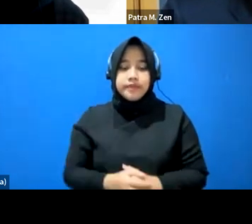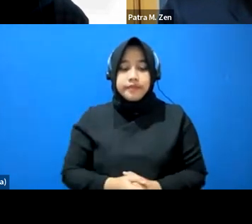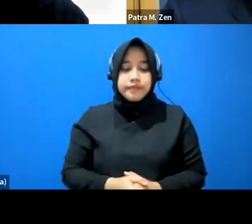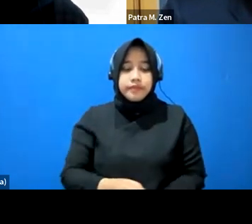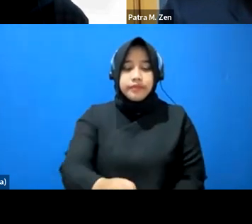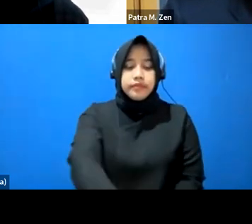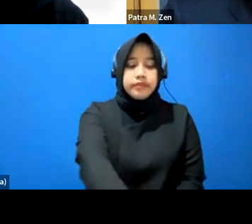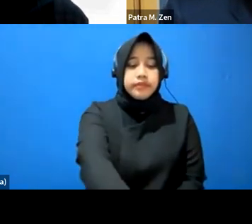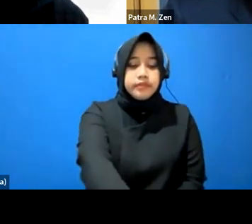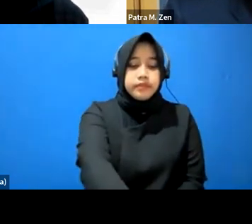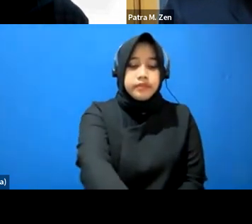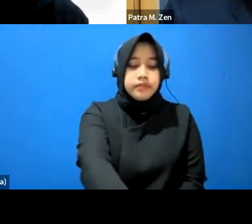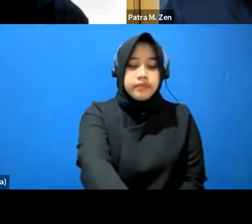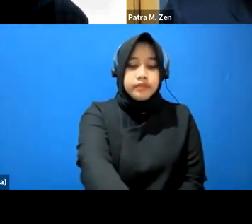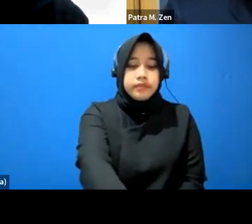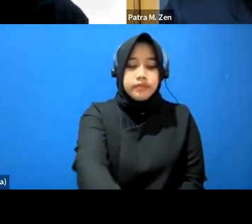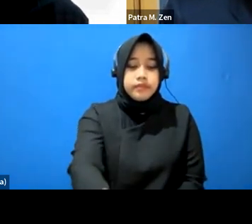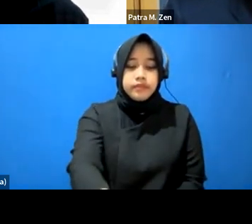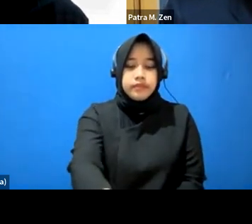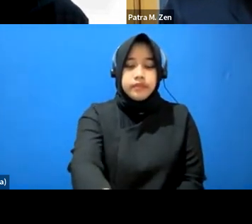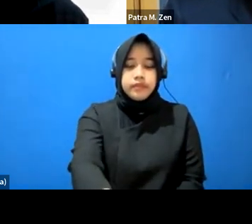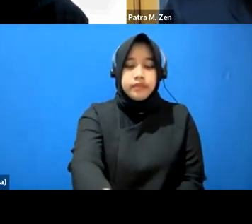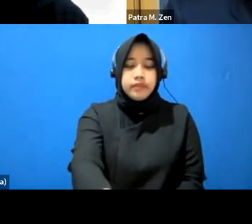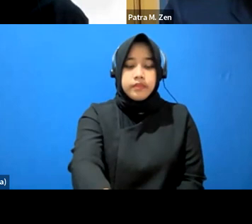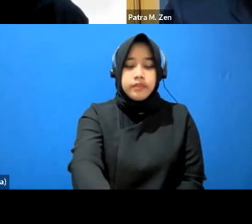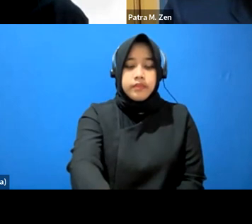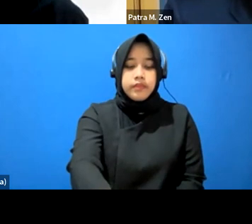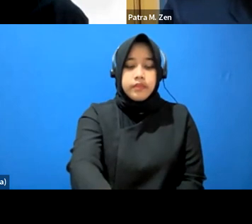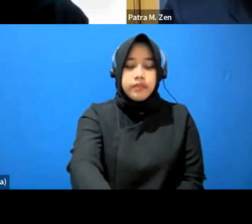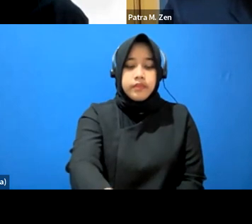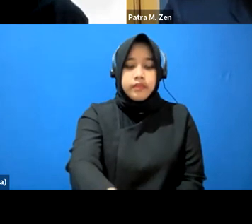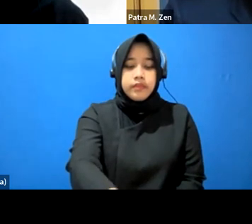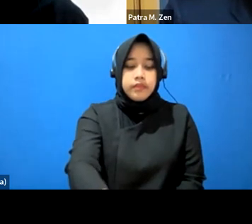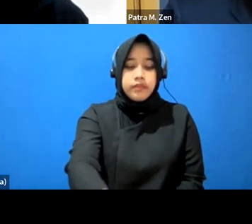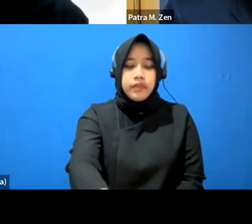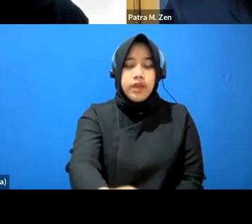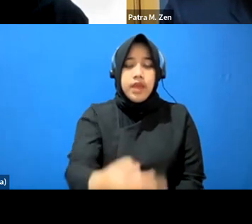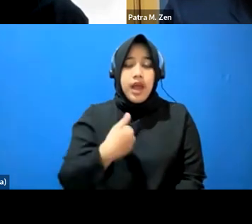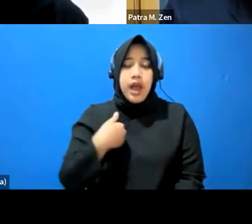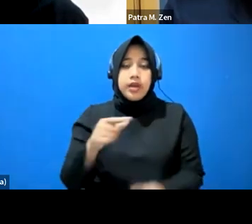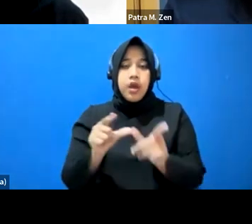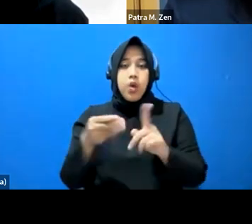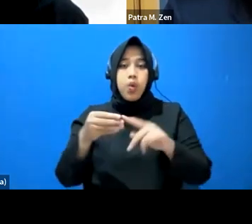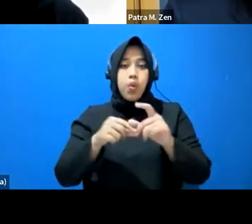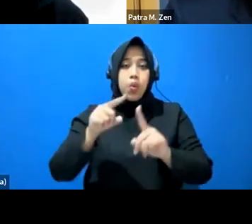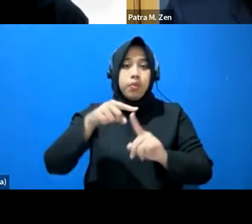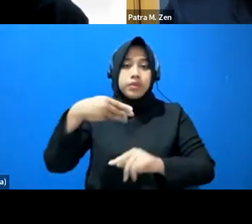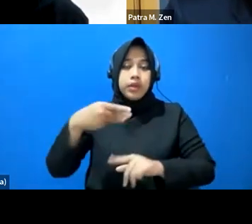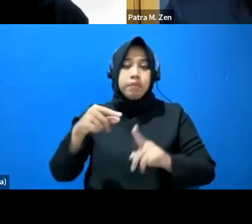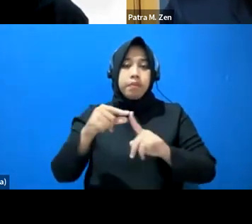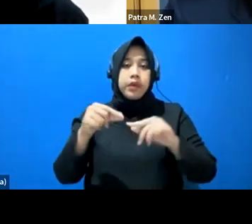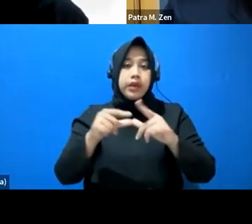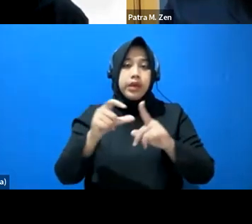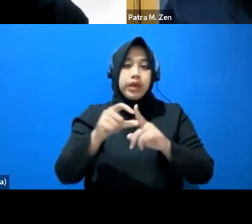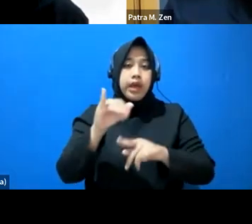kita ada di website Pradisai itu kantor DPC ya jadi